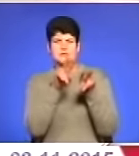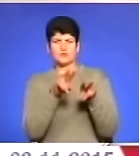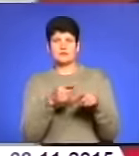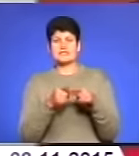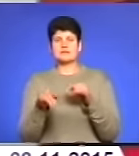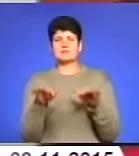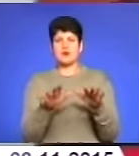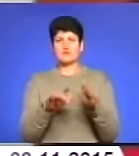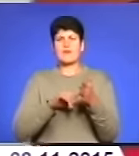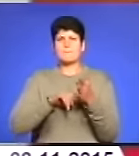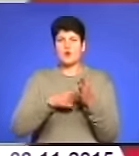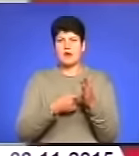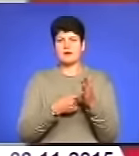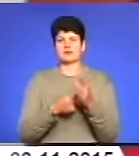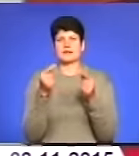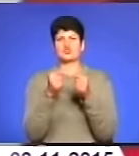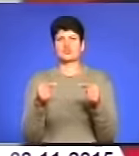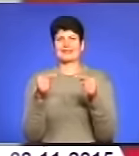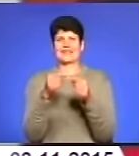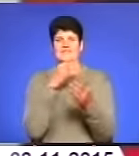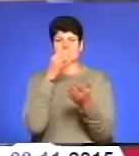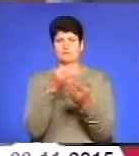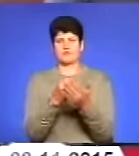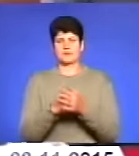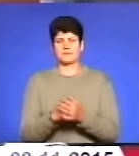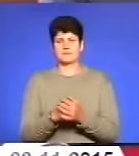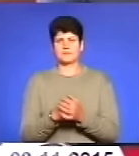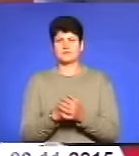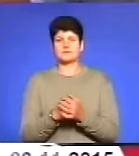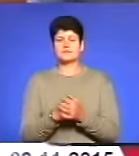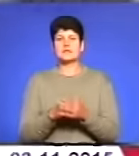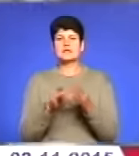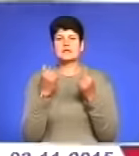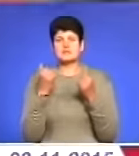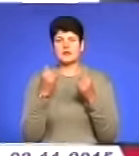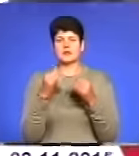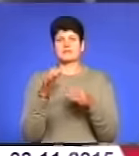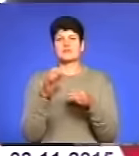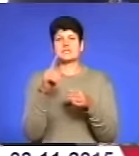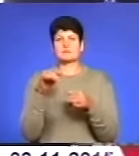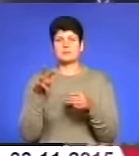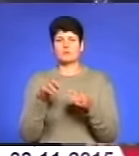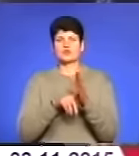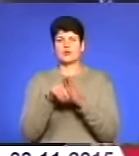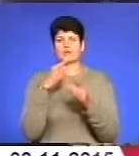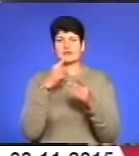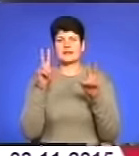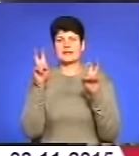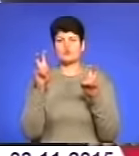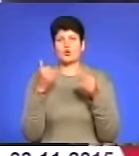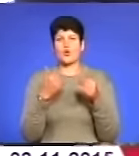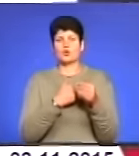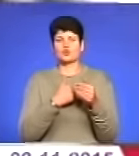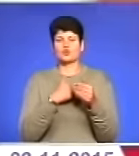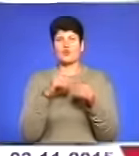справою, наполягають на чітких відповідях. Суди ЗМІ зараз починають розкручувати тему, що вони просто хочуть узаконити цей